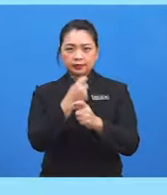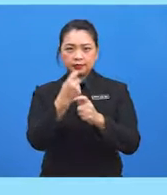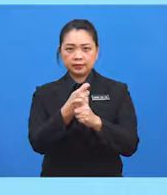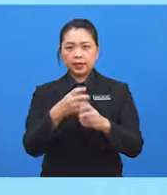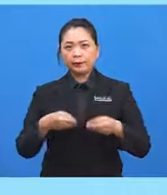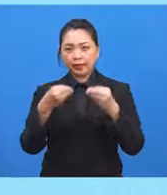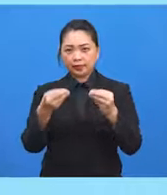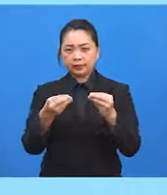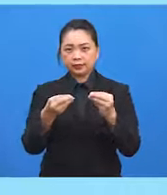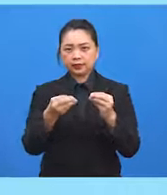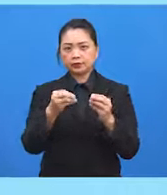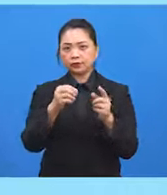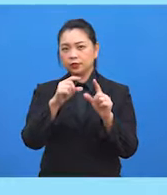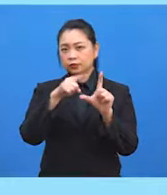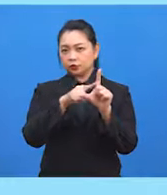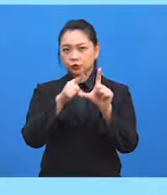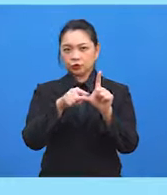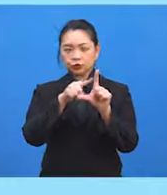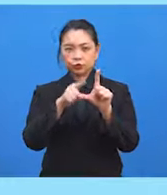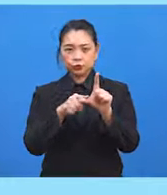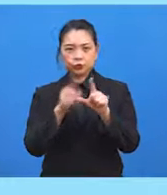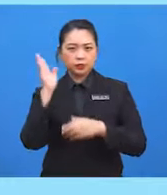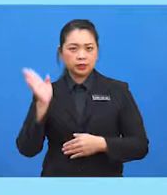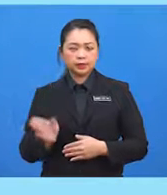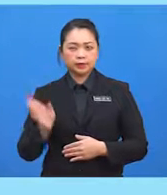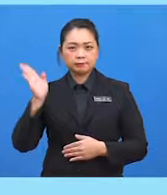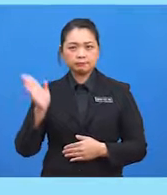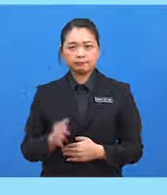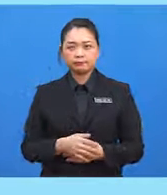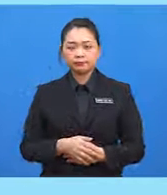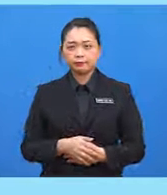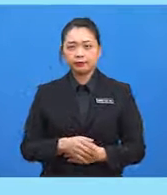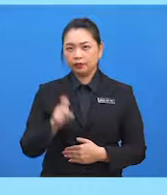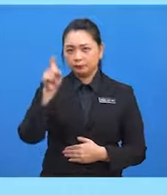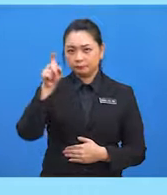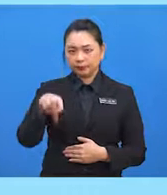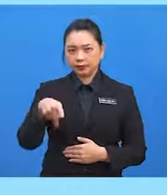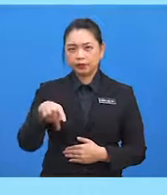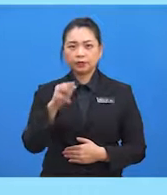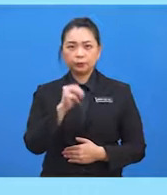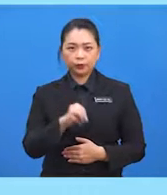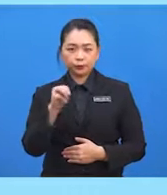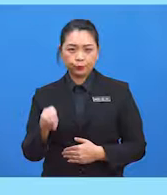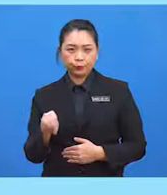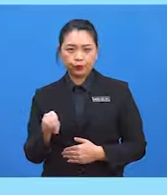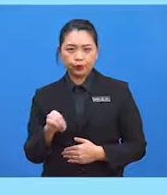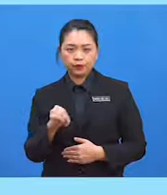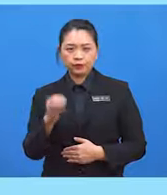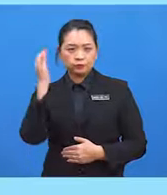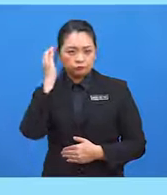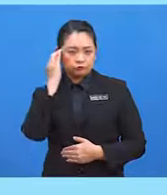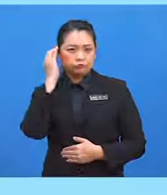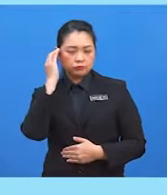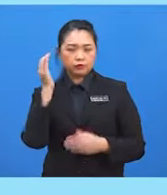bagi sudut-sudut istimewa ini. Pastikan murid-murid menguasai